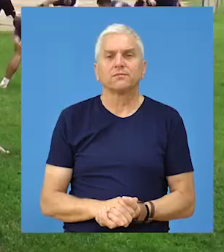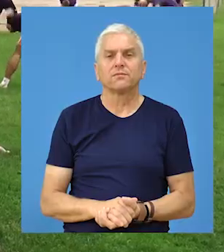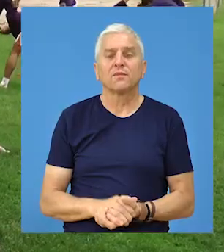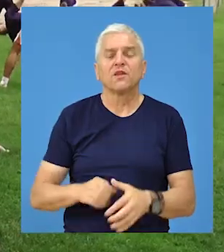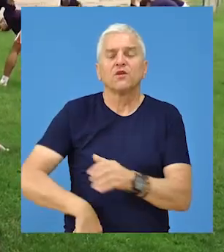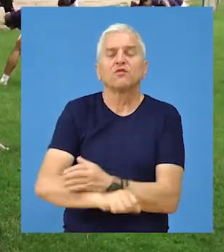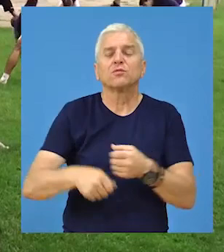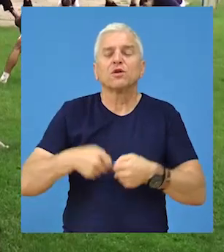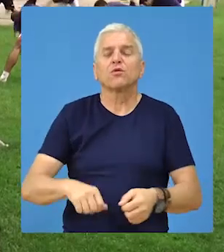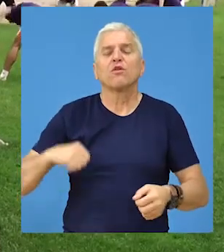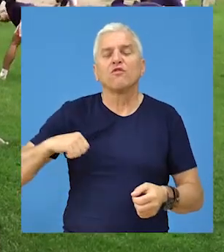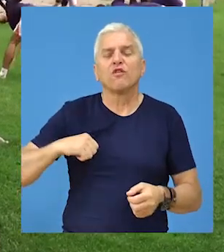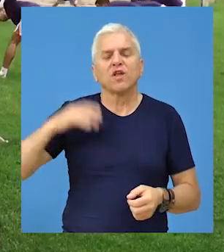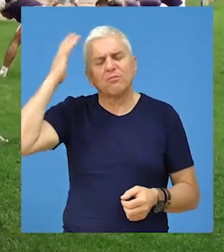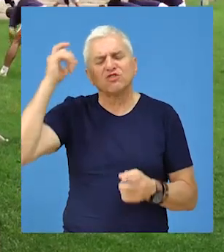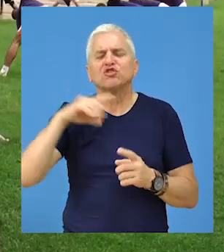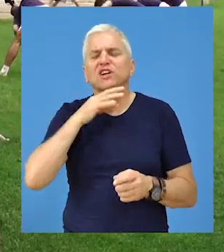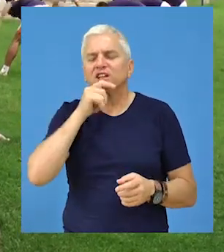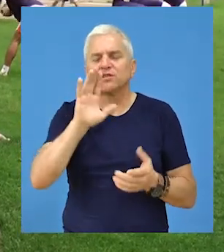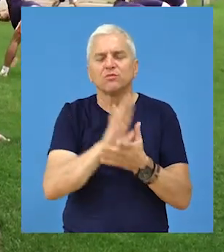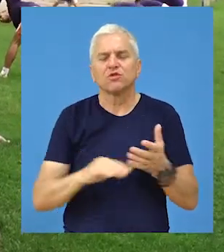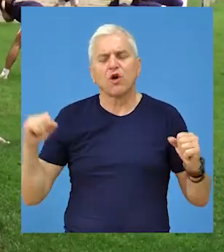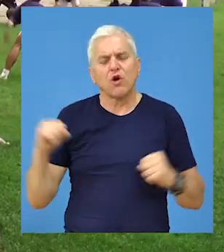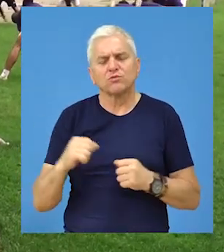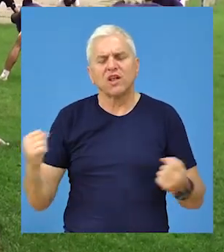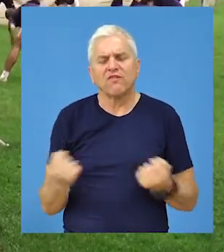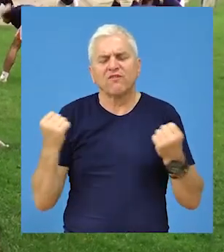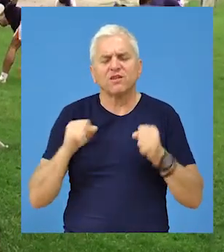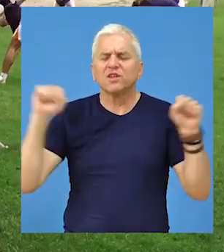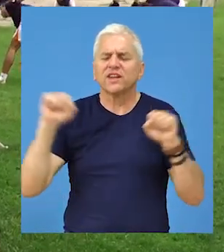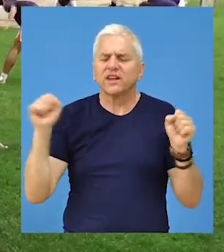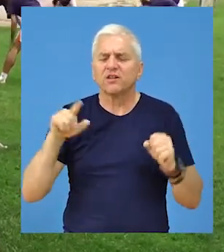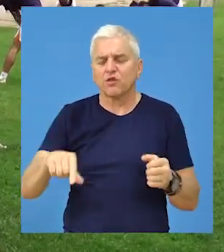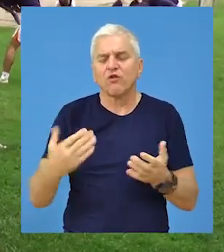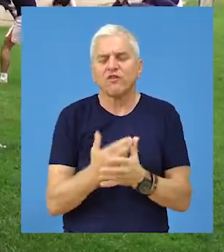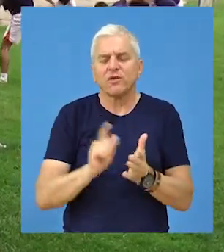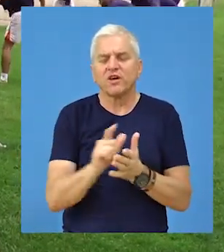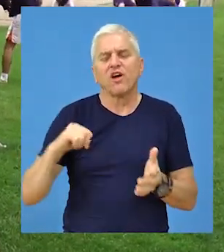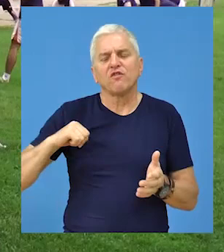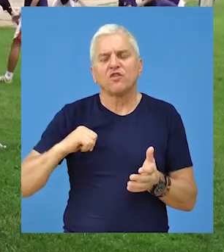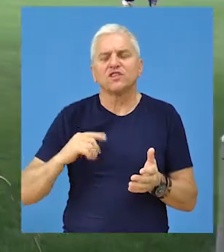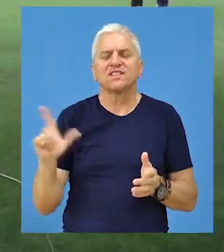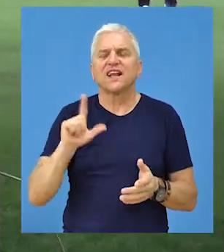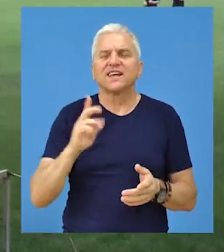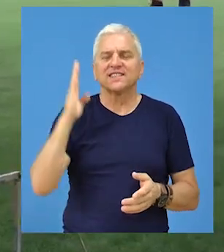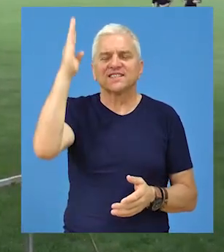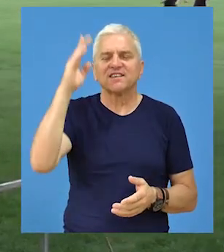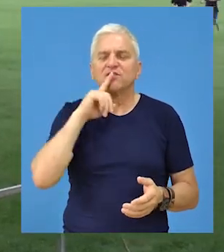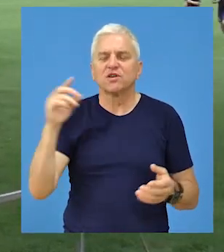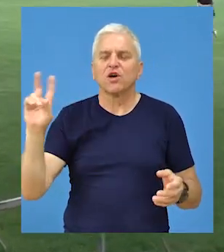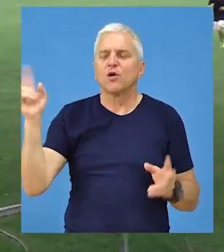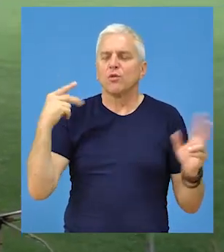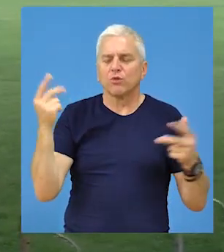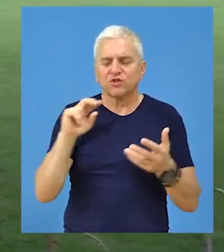U futbolskom klubu Vojvodine iz Bačkog radišta počela su ozbiljnije pripreme za novu sezonu u Vojvođanskoj Ligi Sever. Prozivci su